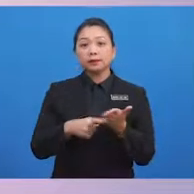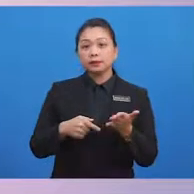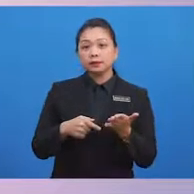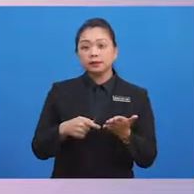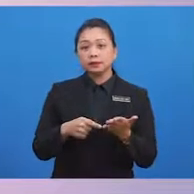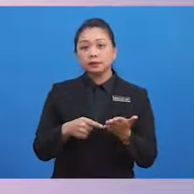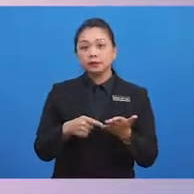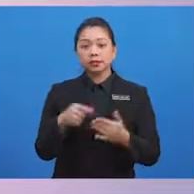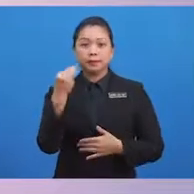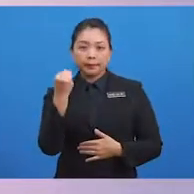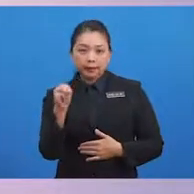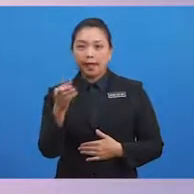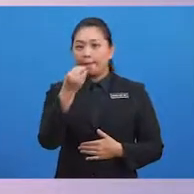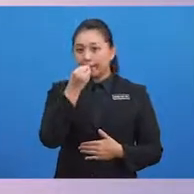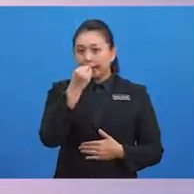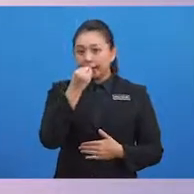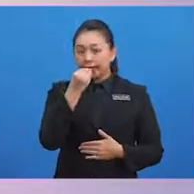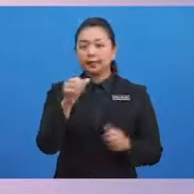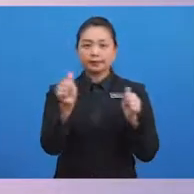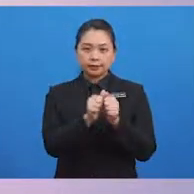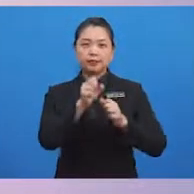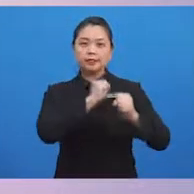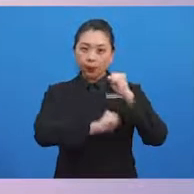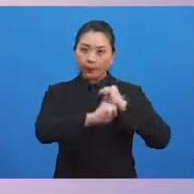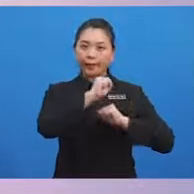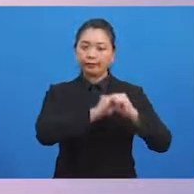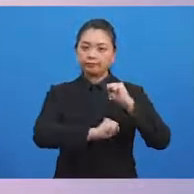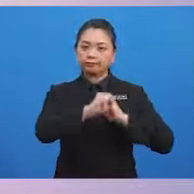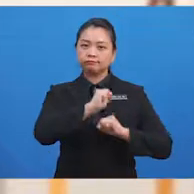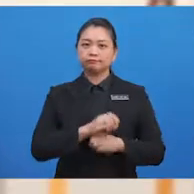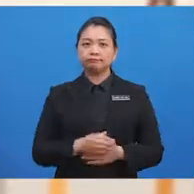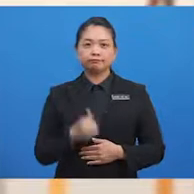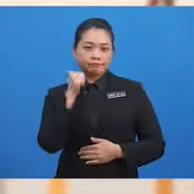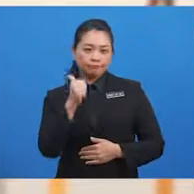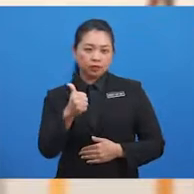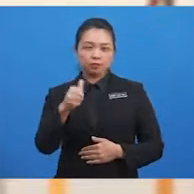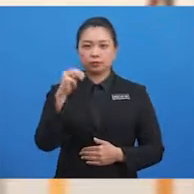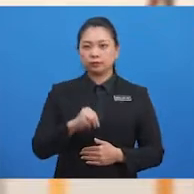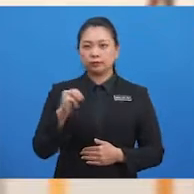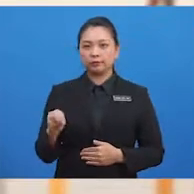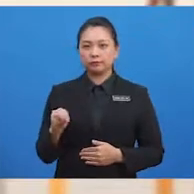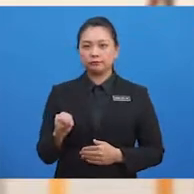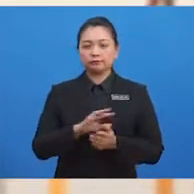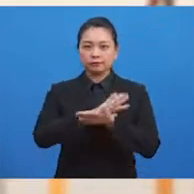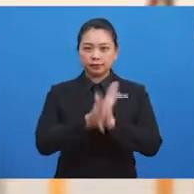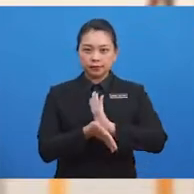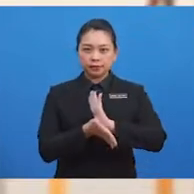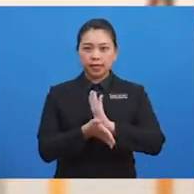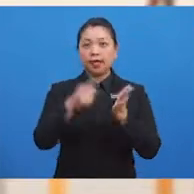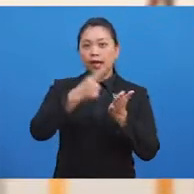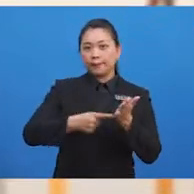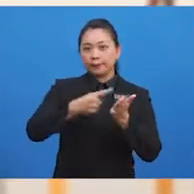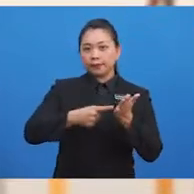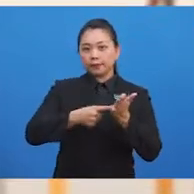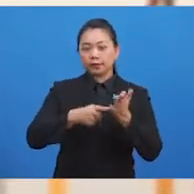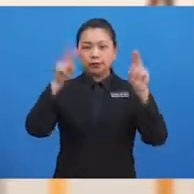makanan dengan bersopan. Hebat murid-murid. Jadi, apakah